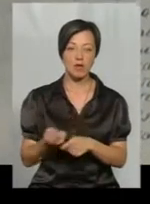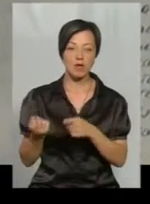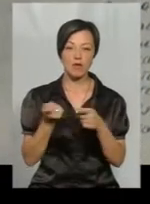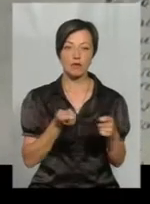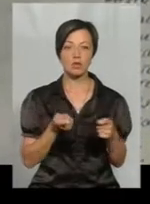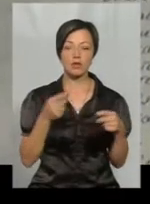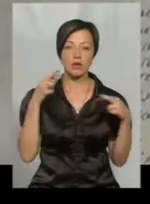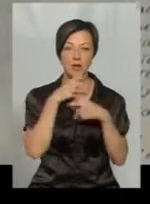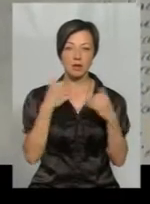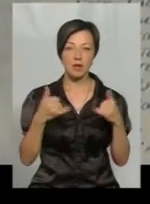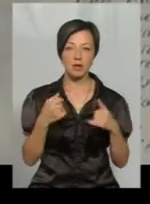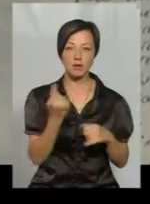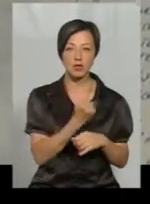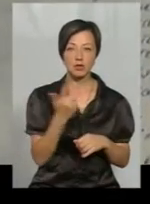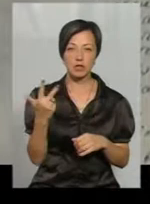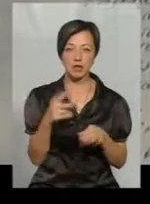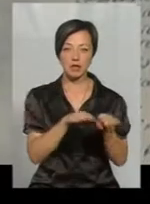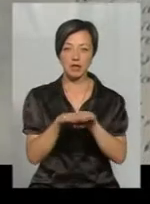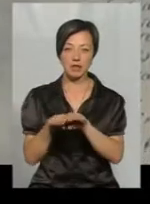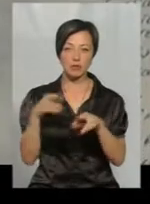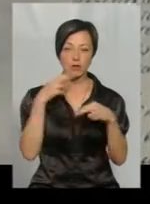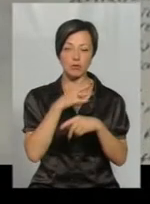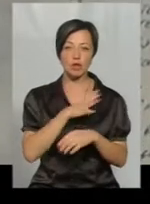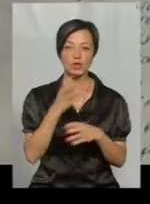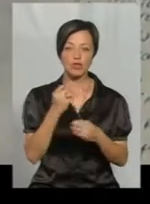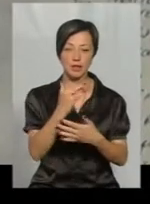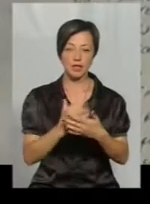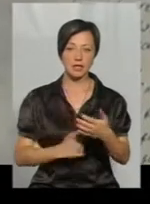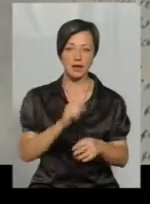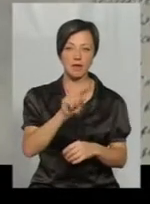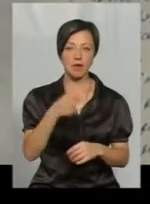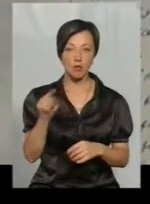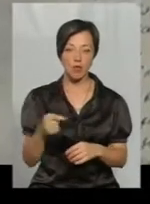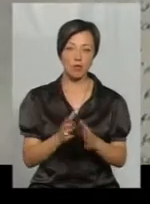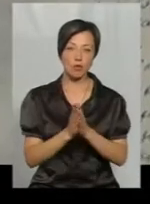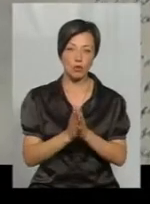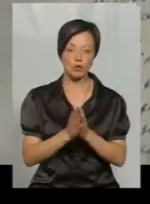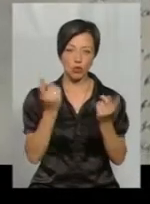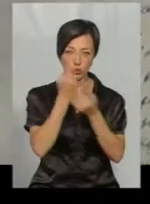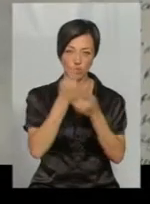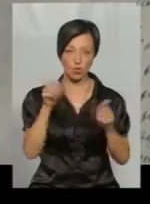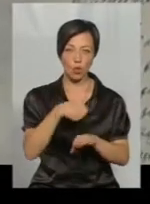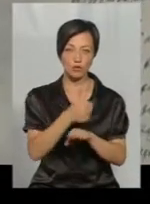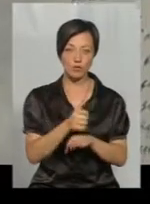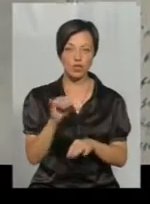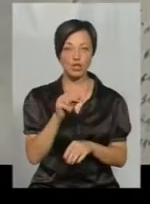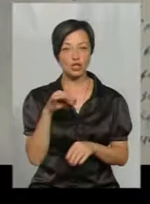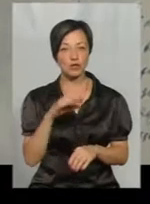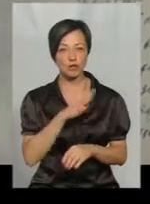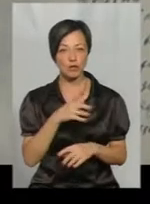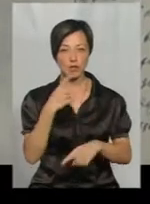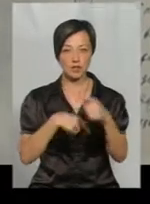хімікати 1-3 рівня токсичності. І там була ще низка вимог. Прошу озвучити основні і чи був